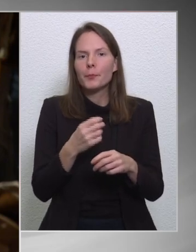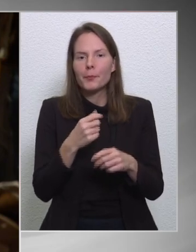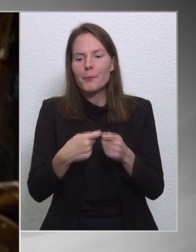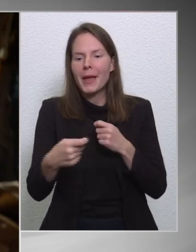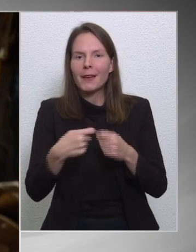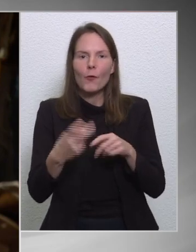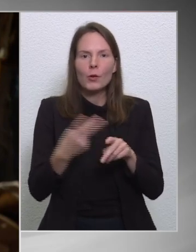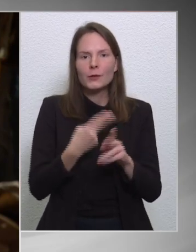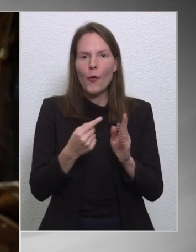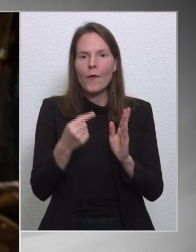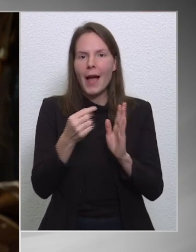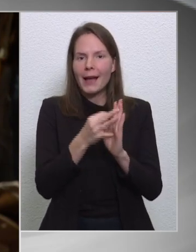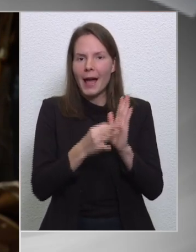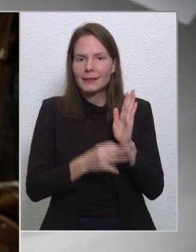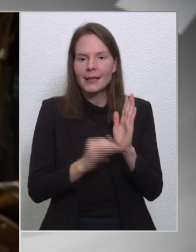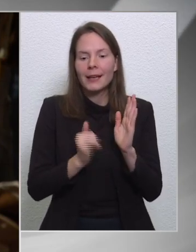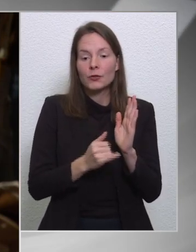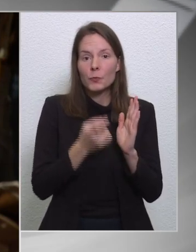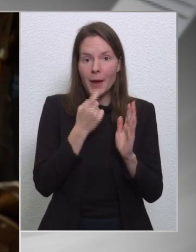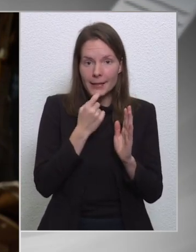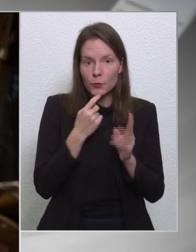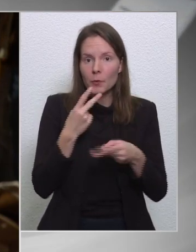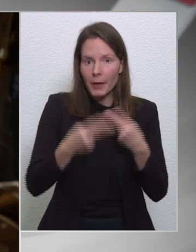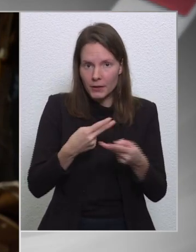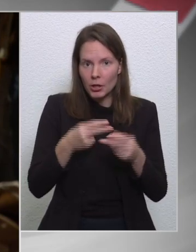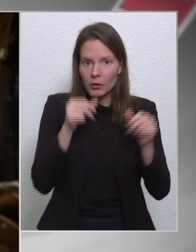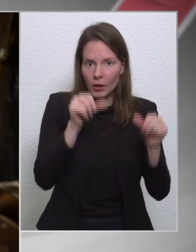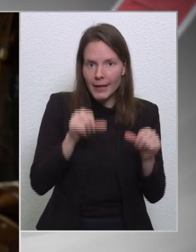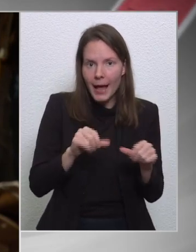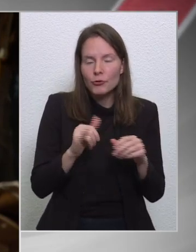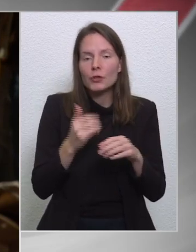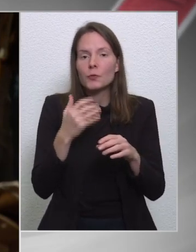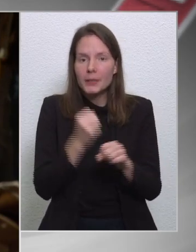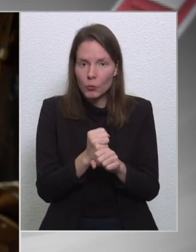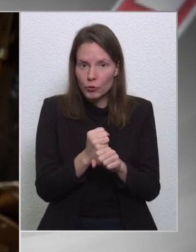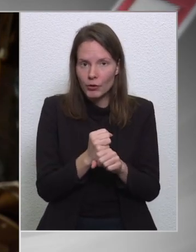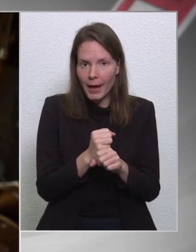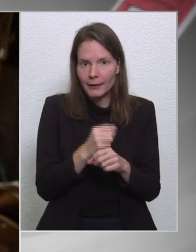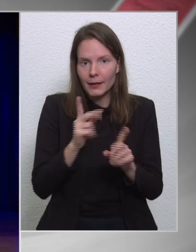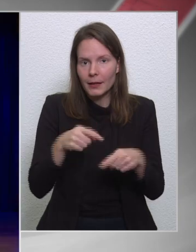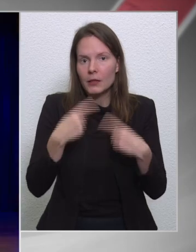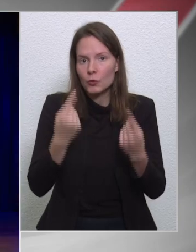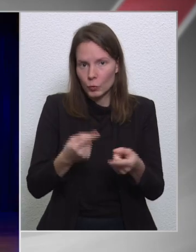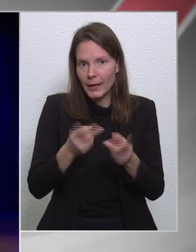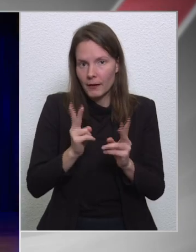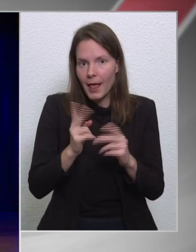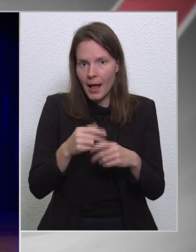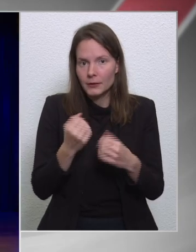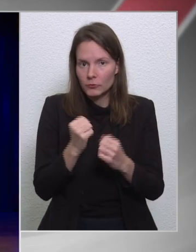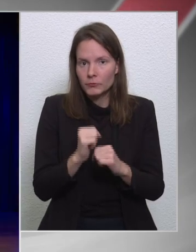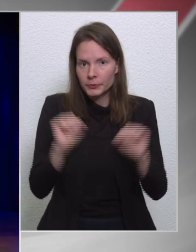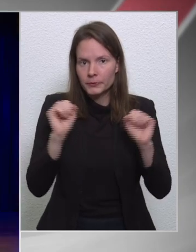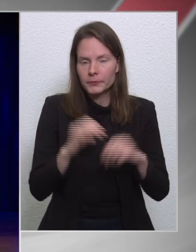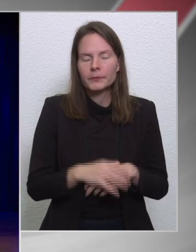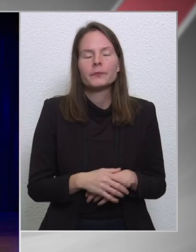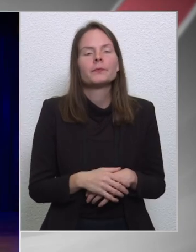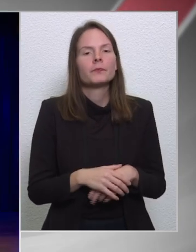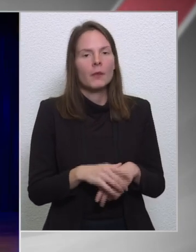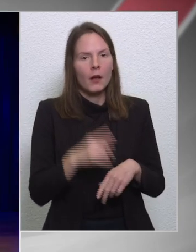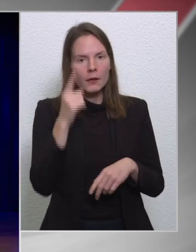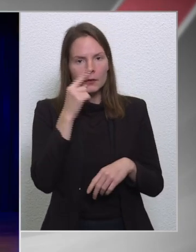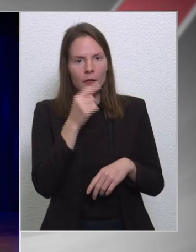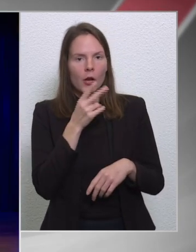márciusban megvizsgálja a bizottság és a tanács, és úgy döntenek, hogy kiengedi. Mind a két eljárás alól azzal jön ki a magyar kormány. Nekünk is ez az